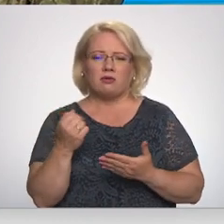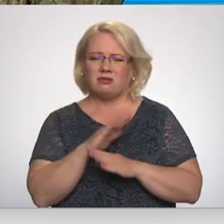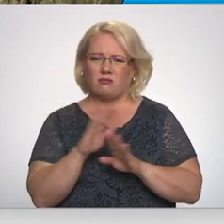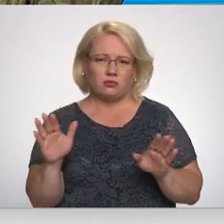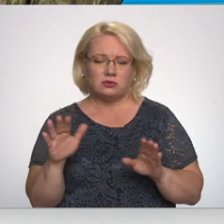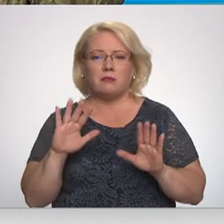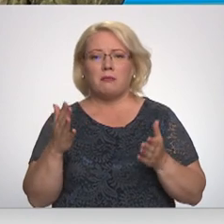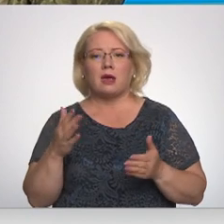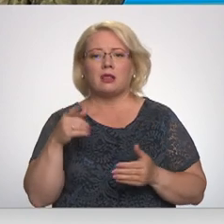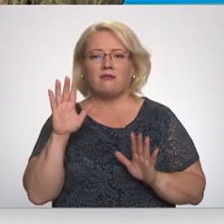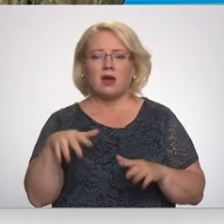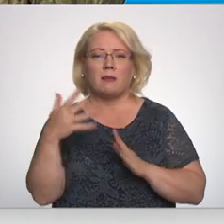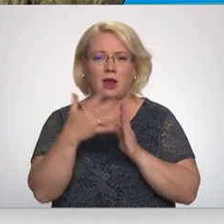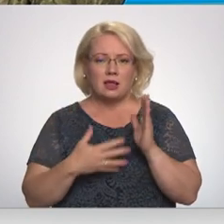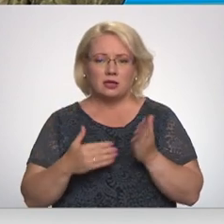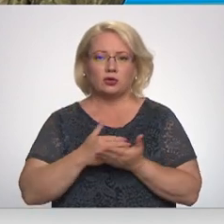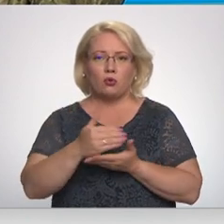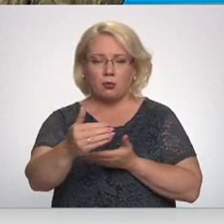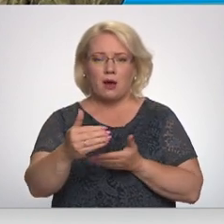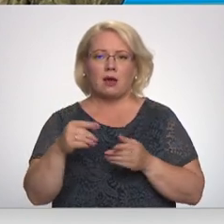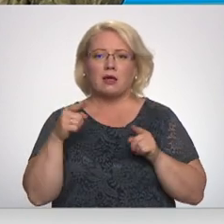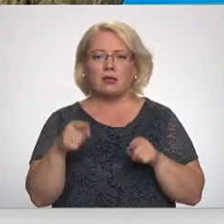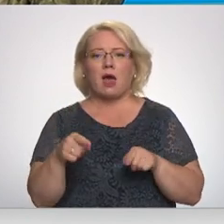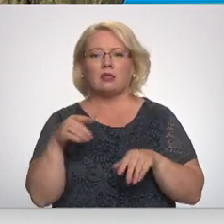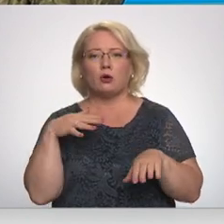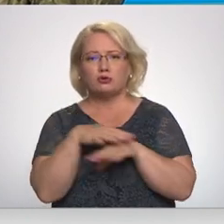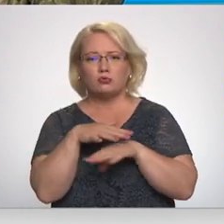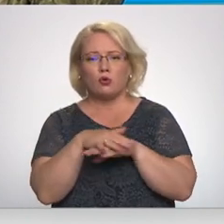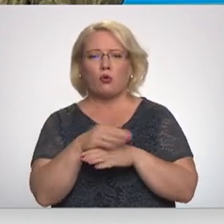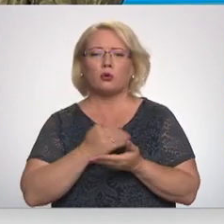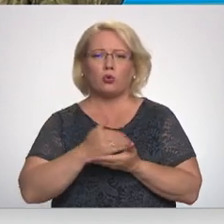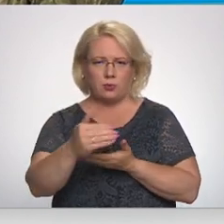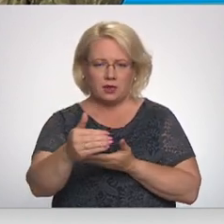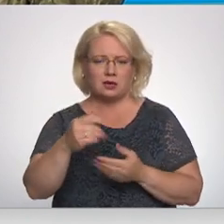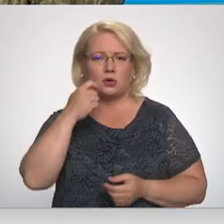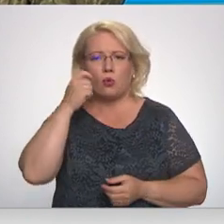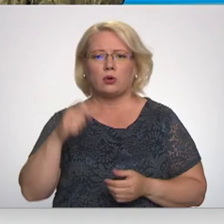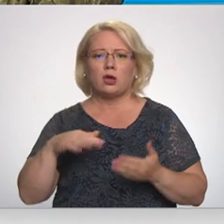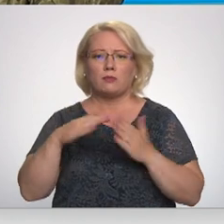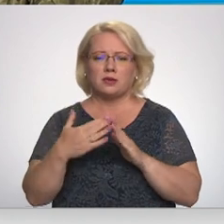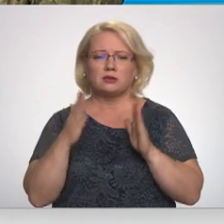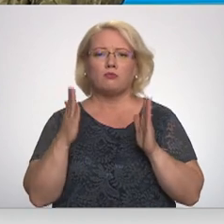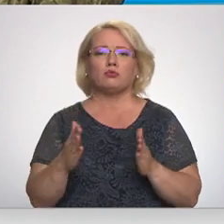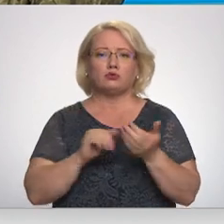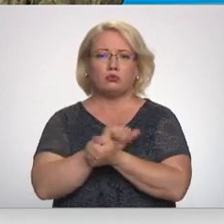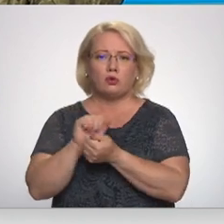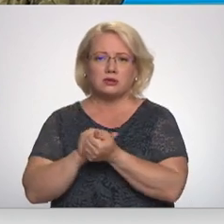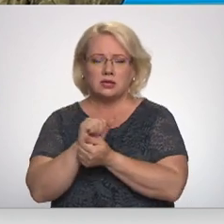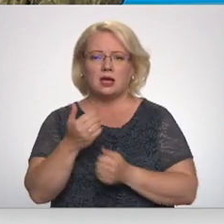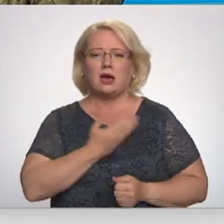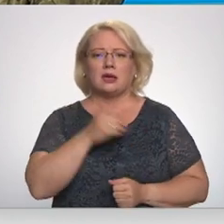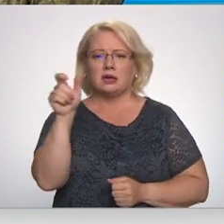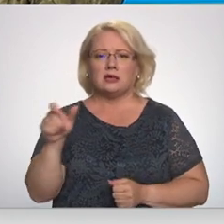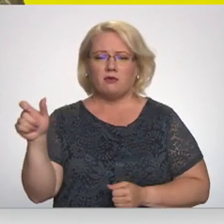Mēs varam reiķināt turpmāk, ka šādu uzbrukumu turpināsies. Ukraiņa pilsētas tik postīts, cilvēki dzīvotā